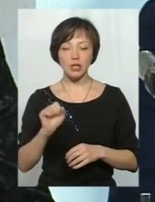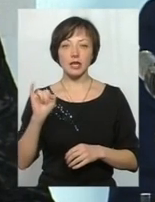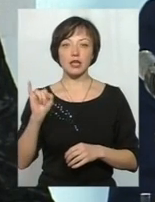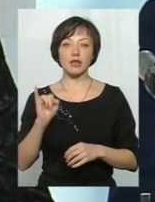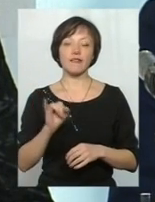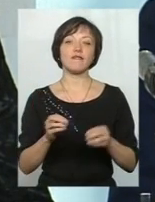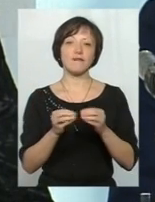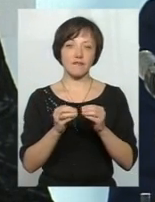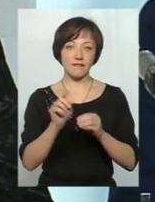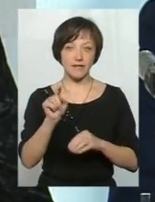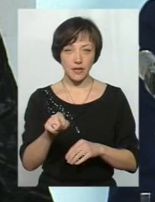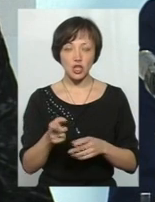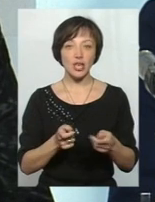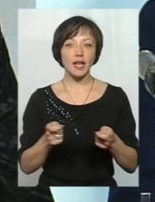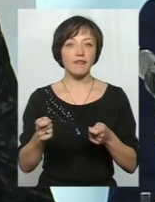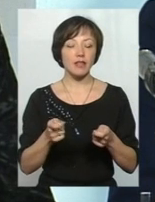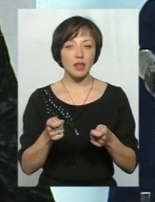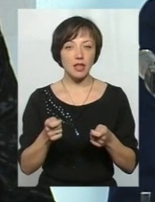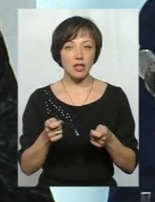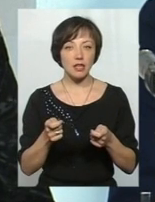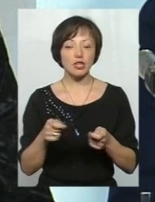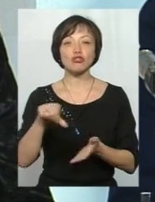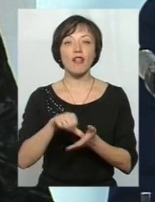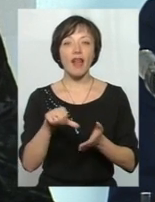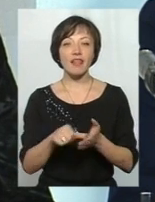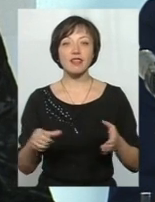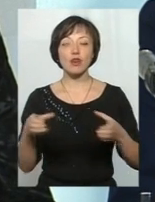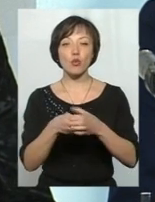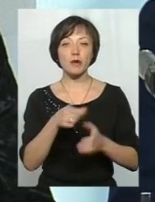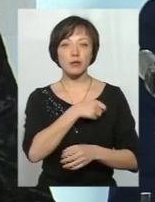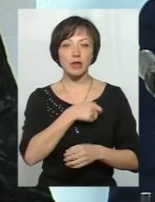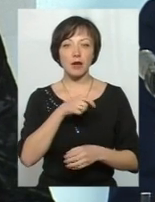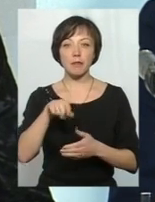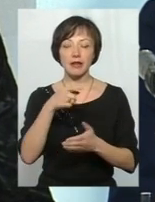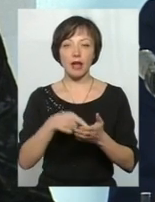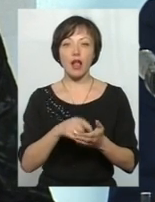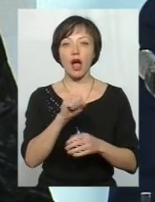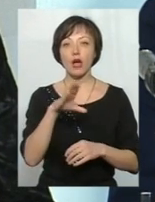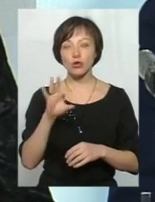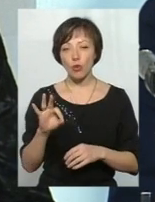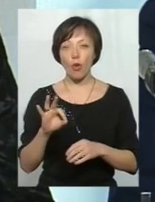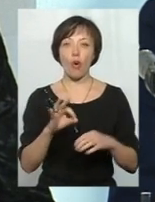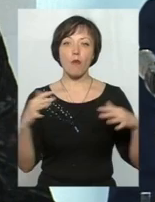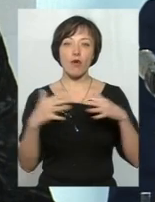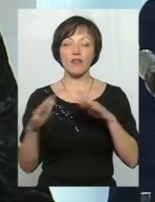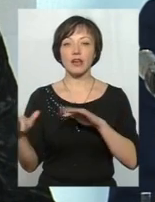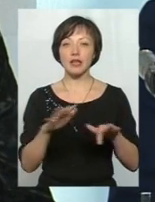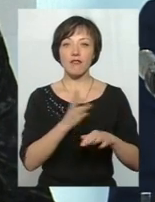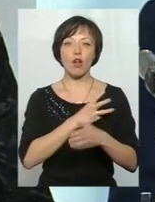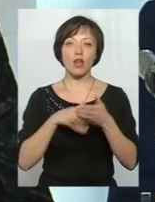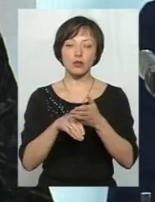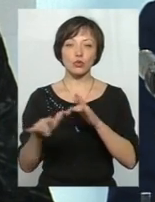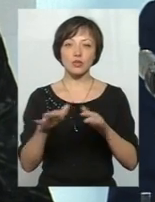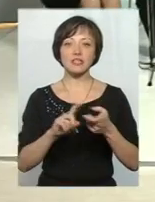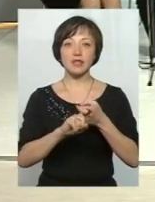Він же член депутатської групи з питань учасників АТО, бойових дій, революції гідності, волонтерського руху